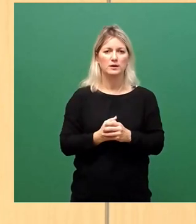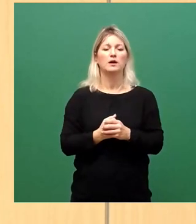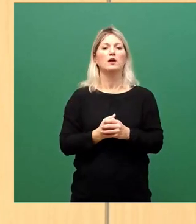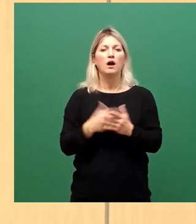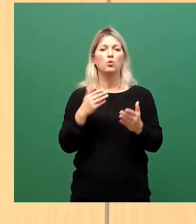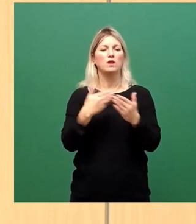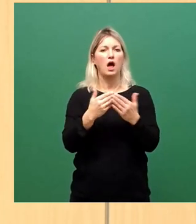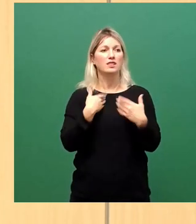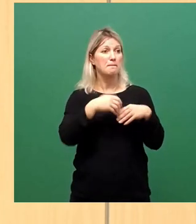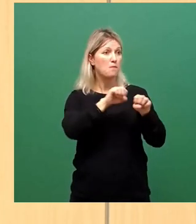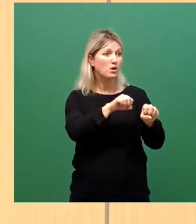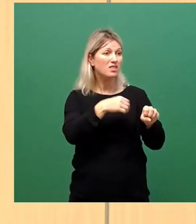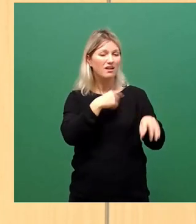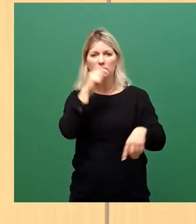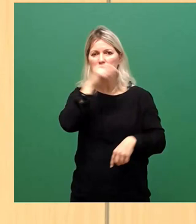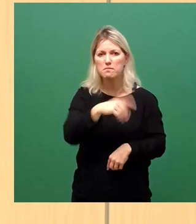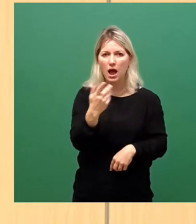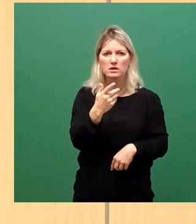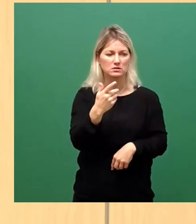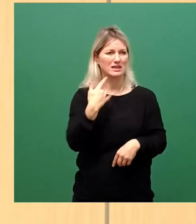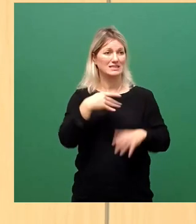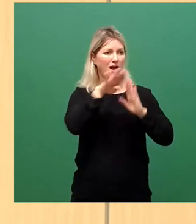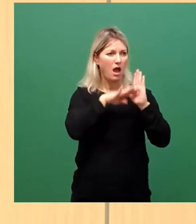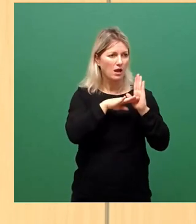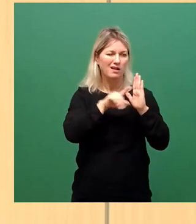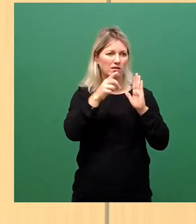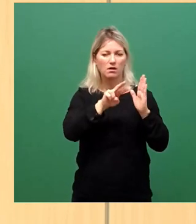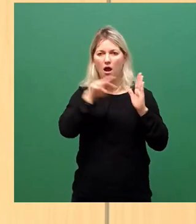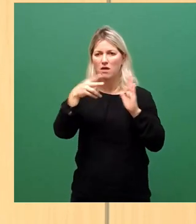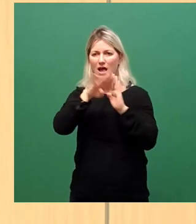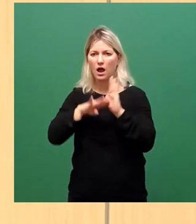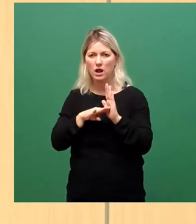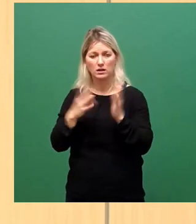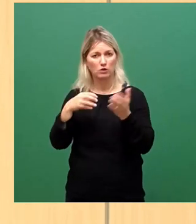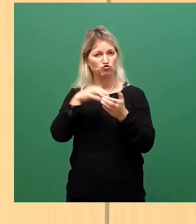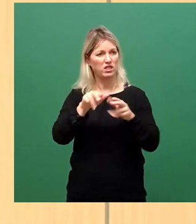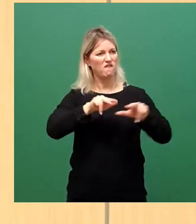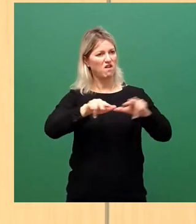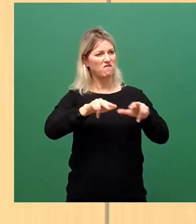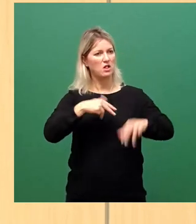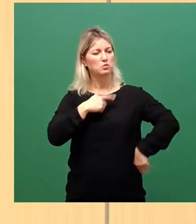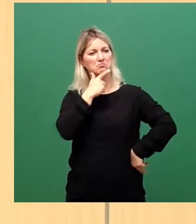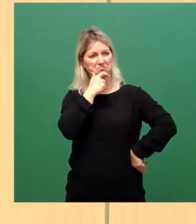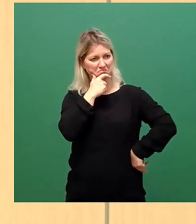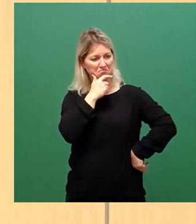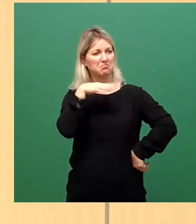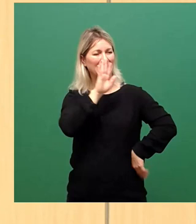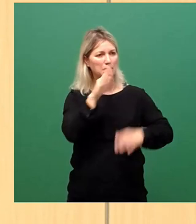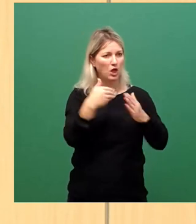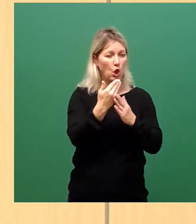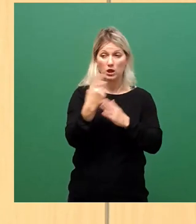Möglichkeiten mit schlechten Regelwerken abwechseln. Da kann man eigentlich die Stadtverwaltung nur bewundern, wie sie damit immer wieder aufs Neue reagiert und umgeht.